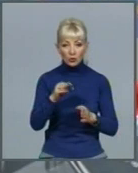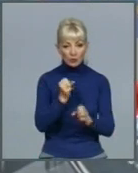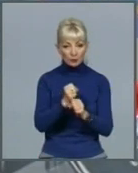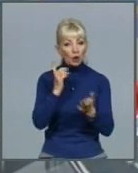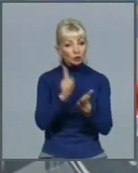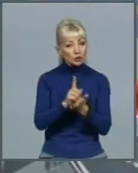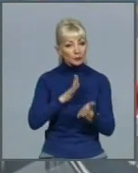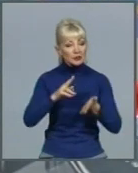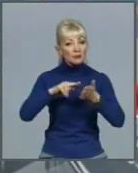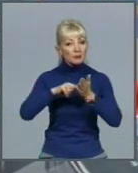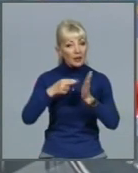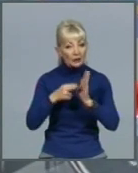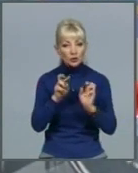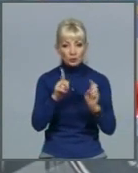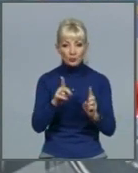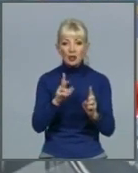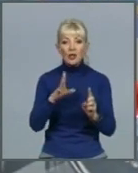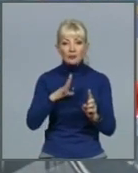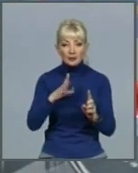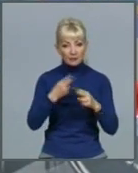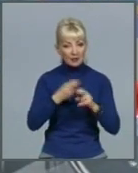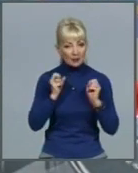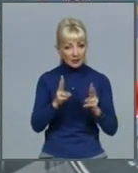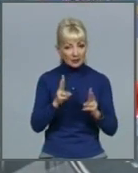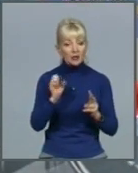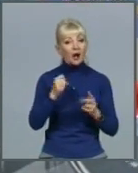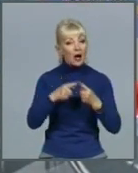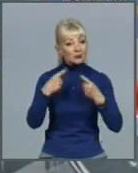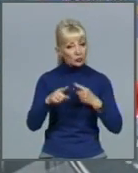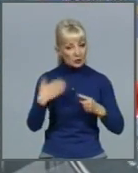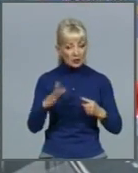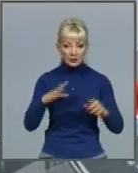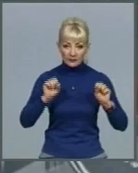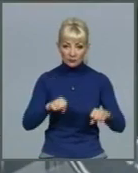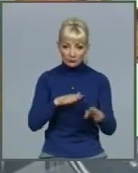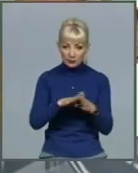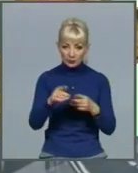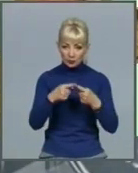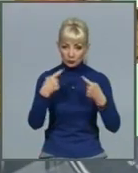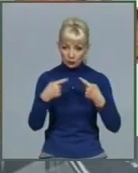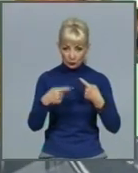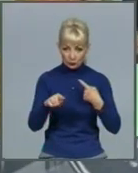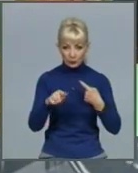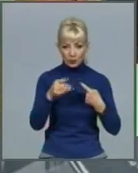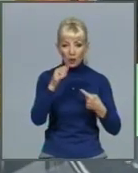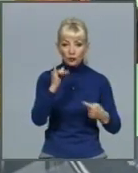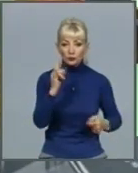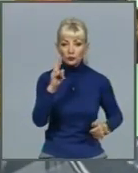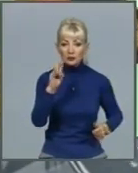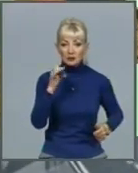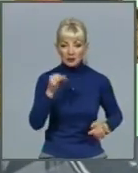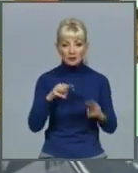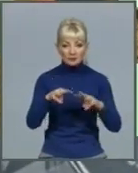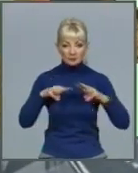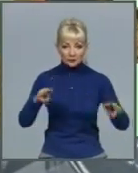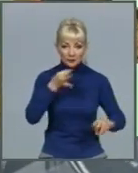на небезпеку з одного боку, а з іншого було можливим виконання інших функцій. У Міністерстві підкреслили, що